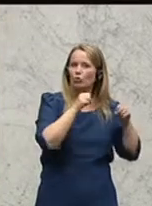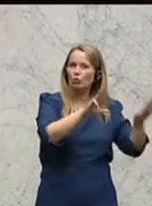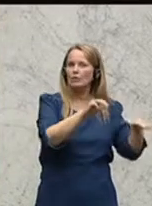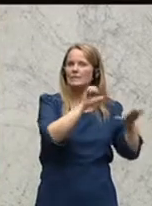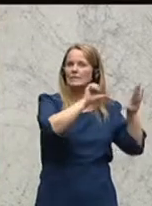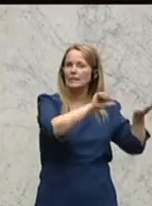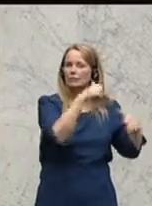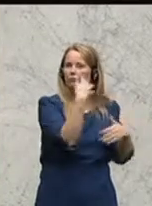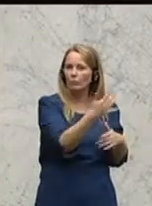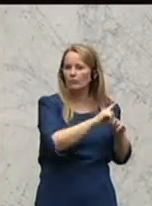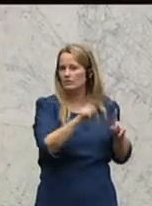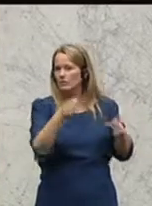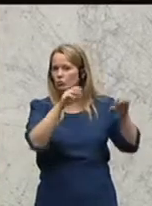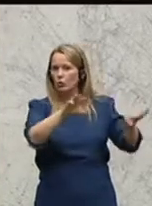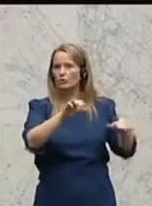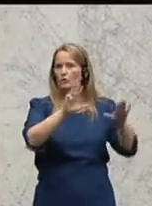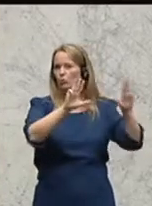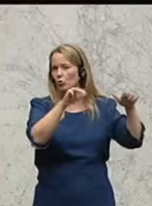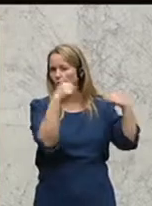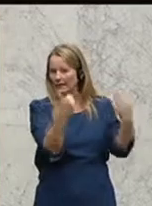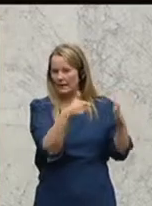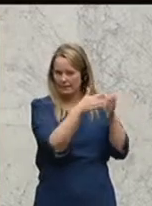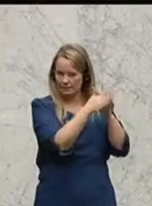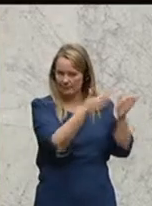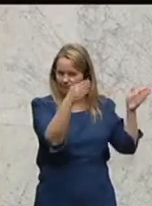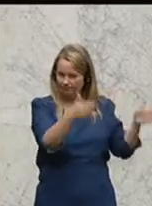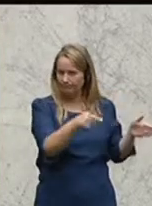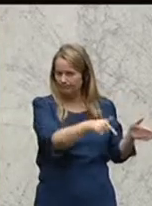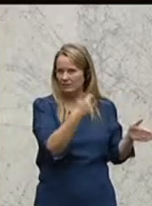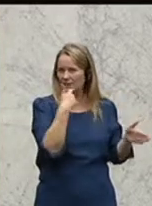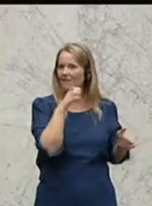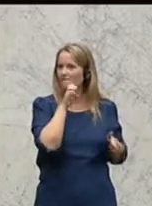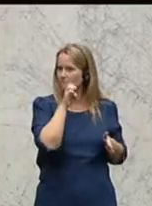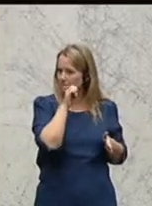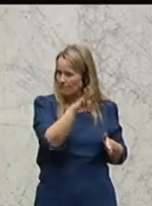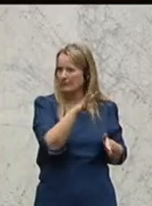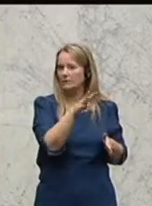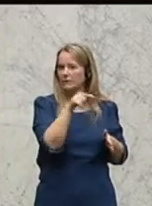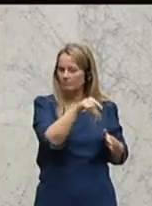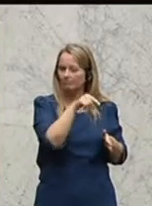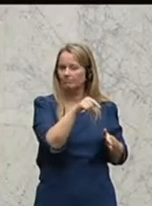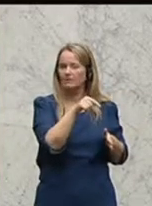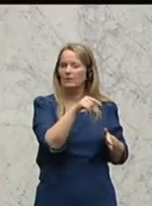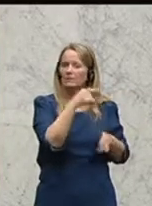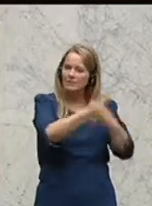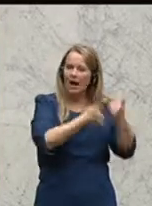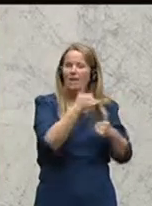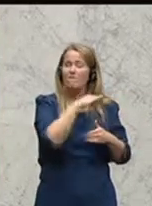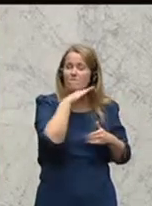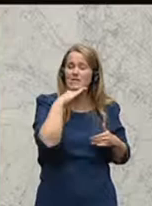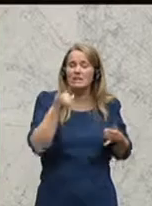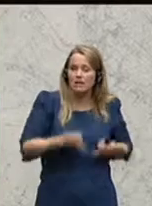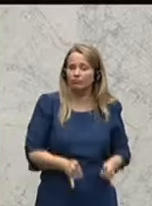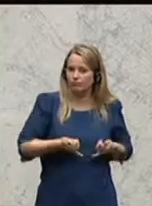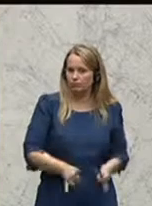von 1956 bis 1969. Das sind immerhin 14 ganz, ganz kinderreiche Jahrgänge